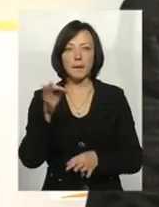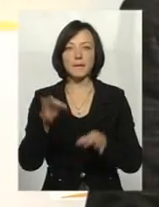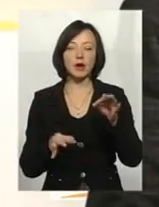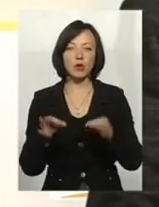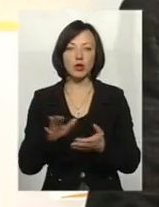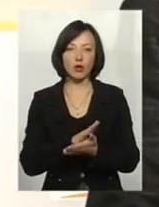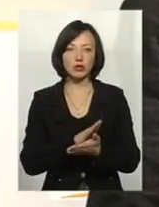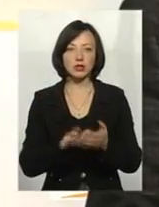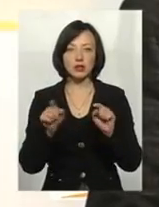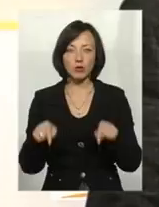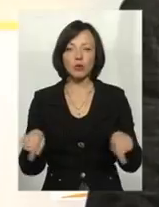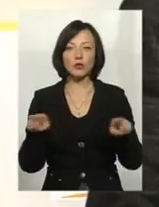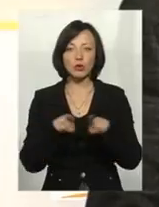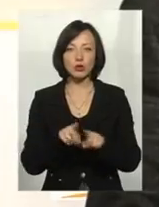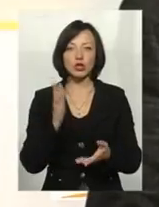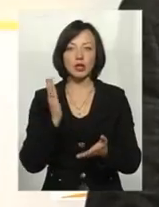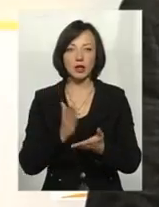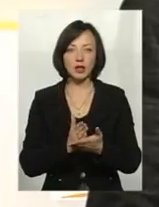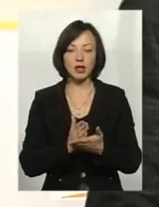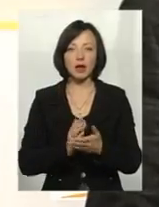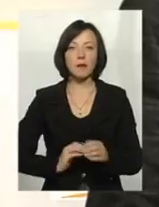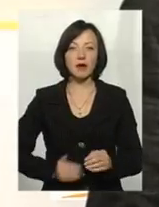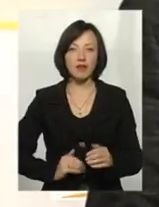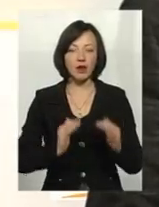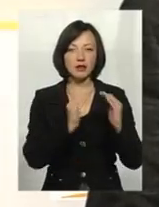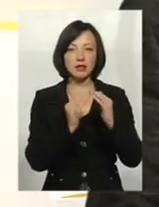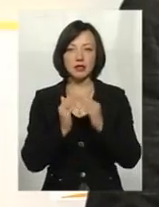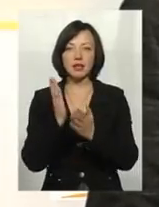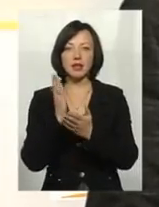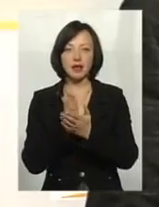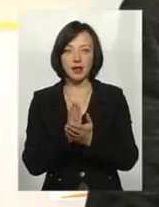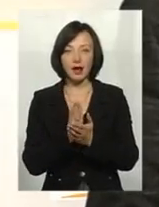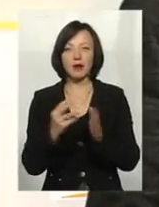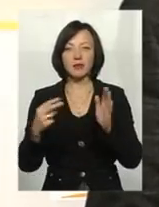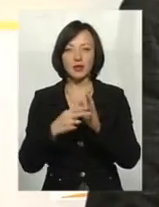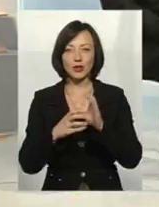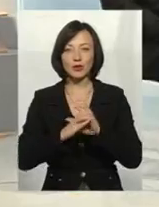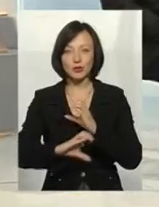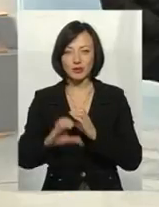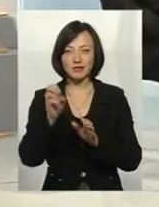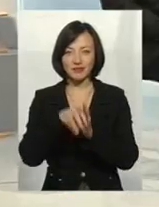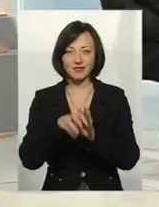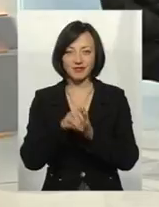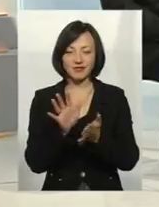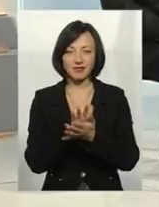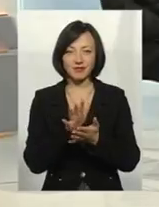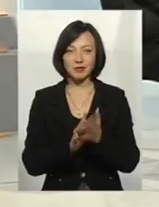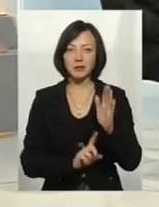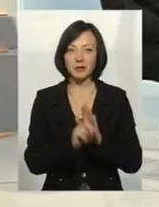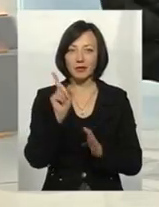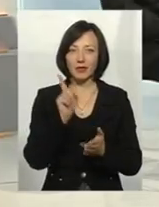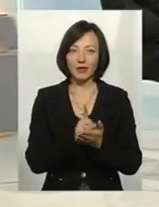очистка. І там теж є приватний сектор, є підключення. Тобто, спочатку ми маємо